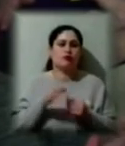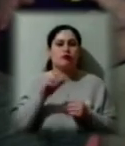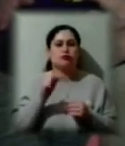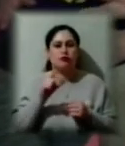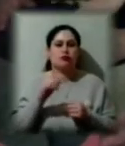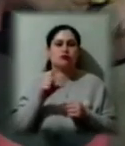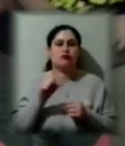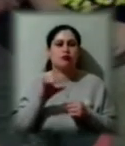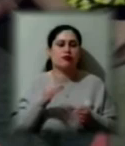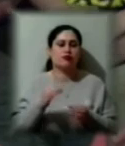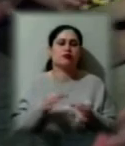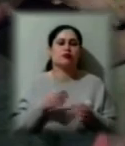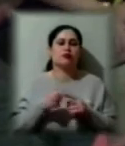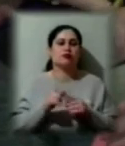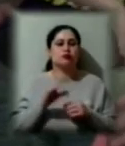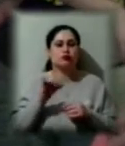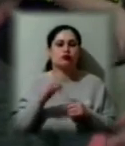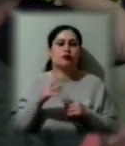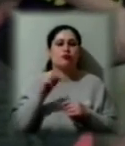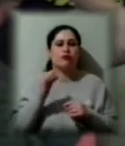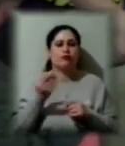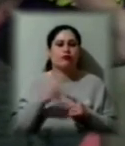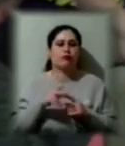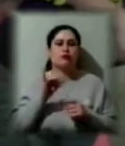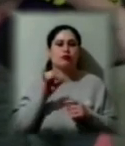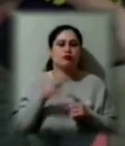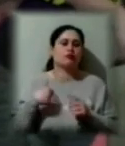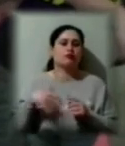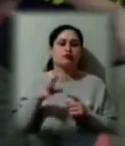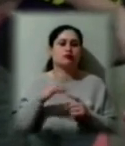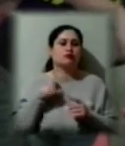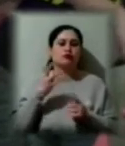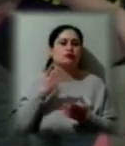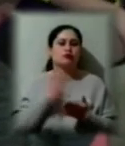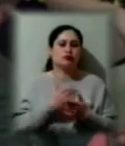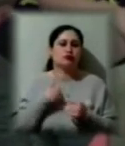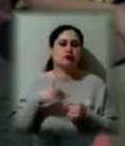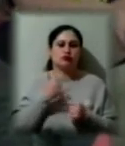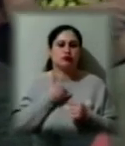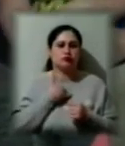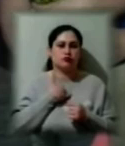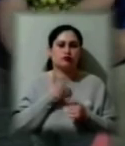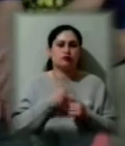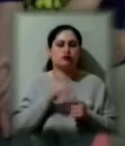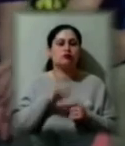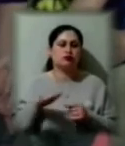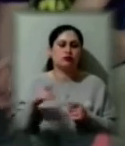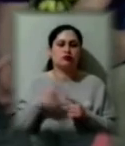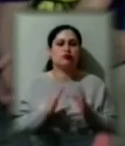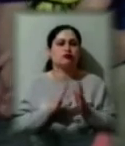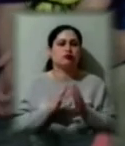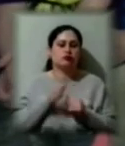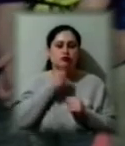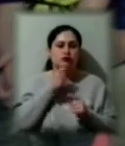і сучасне, і мафія, крокодил. Все-все-все, що є, в нас діти і дорослі це дуже-дуже люблять.